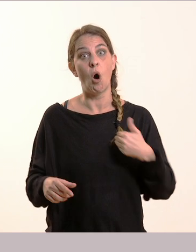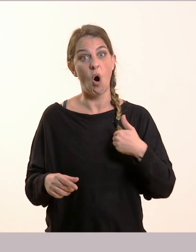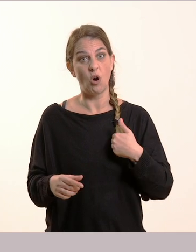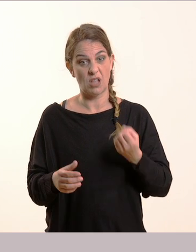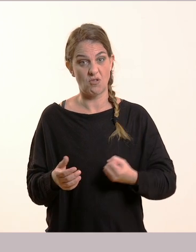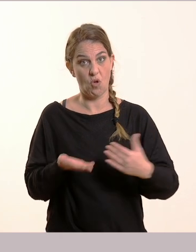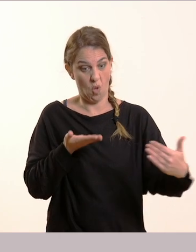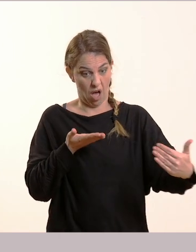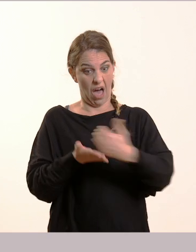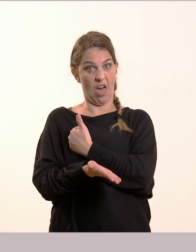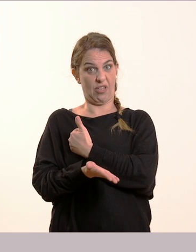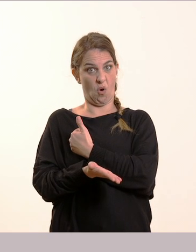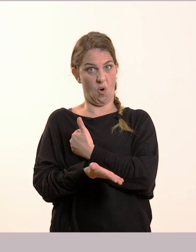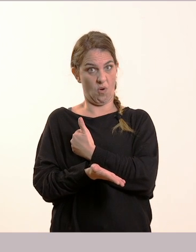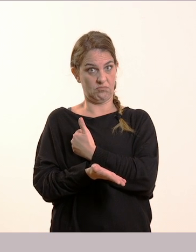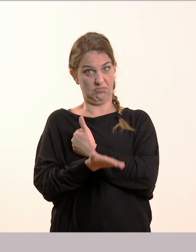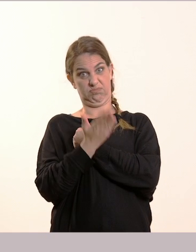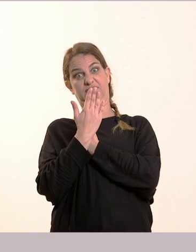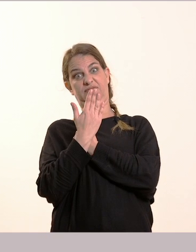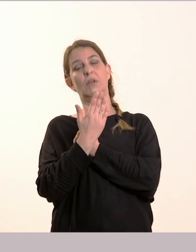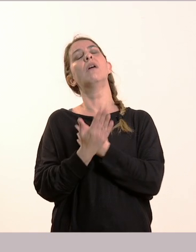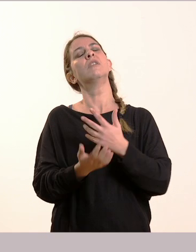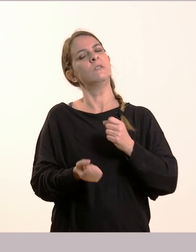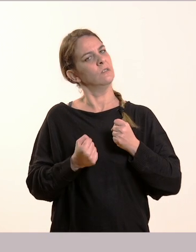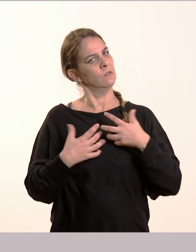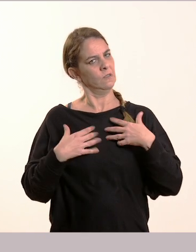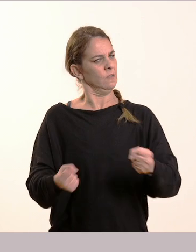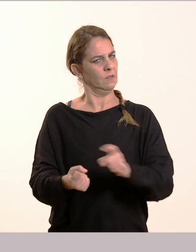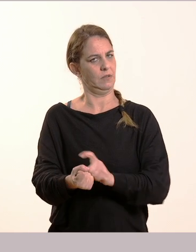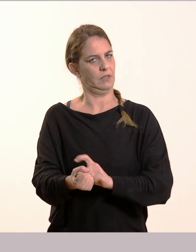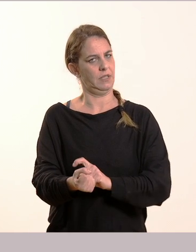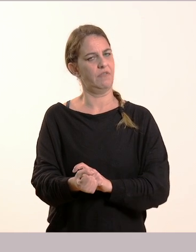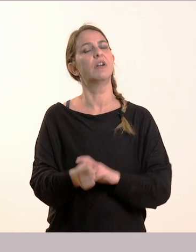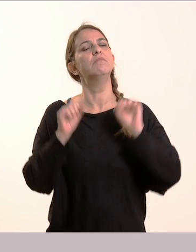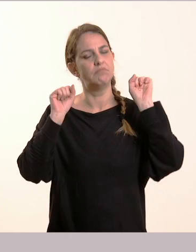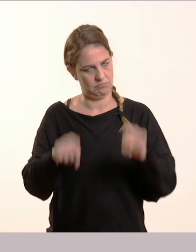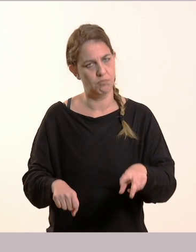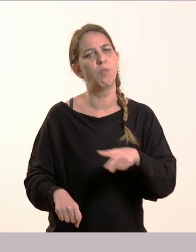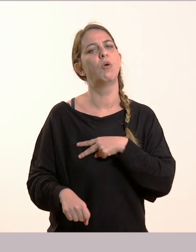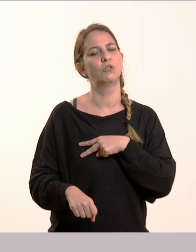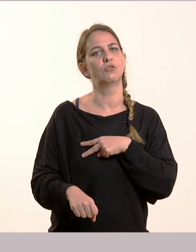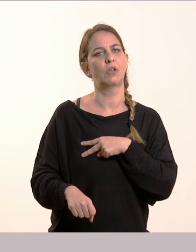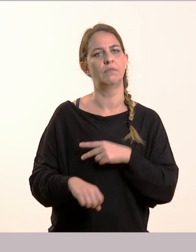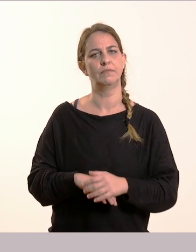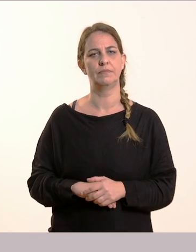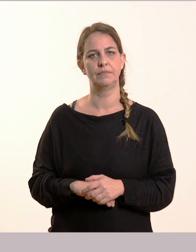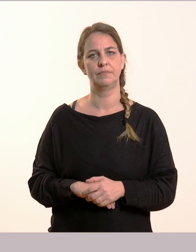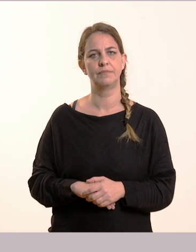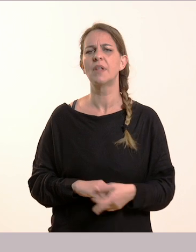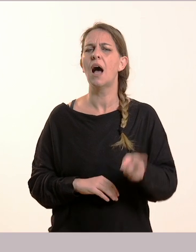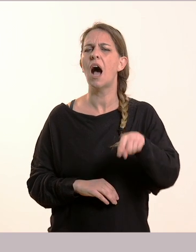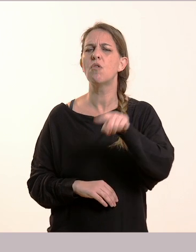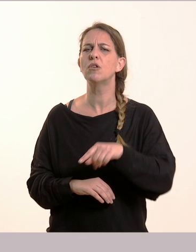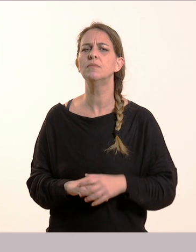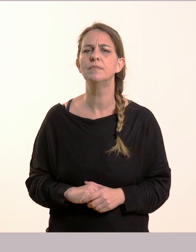Έχεις δίκιο. Έχεις απόλυτο δίκιο. Τι να πω. Όταν μας αδικούν νιώθουμε θυμώ όντως. Είναι αλήθεια αυτό. Και τι άλλο σε κάνει να νιώθεις